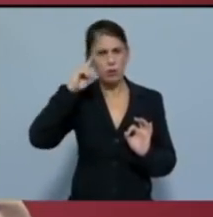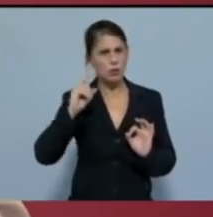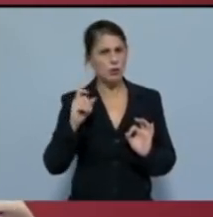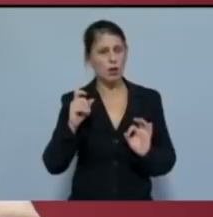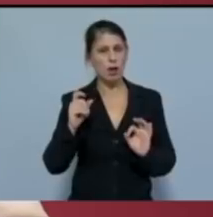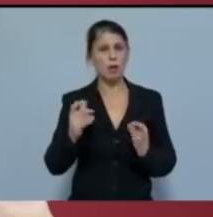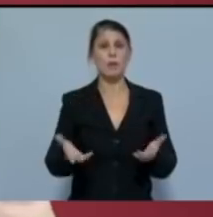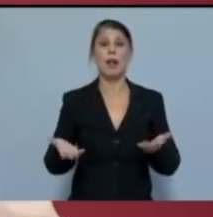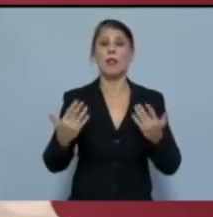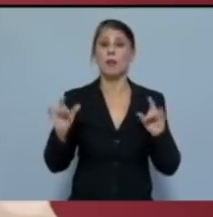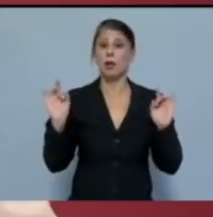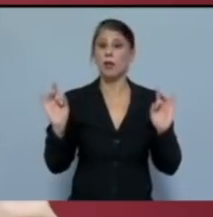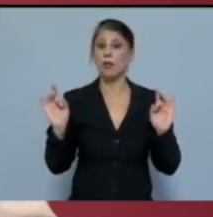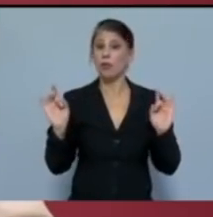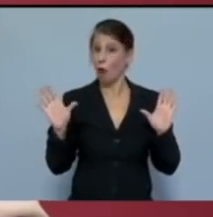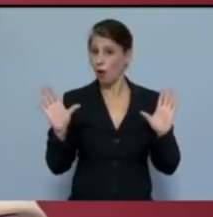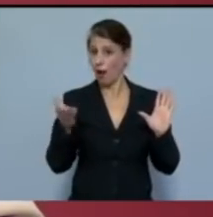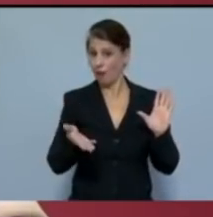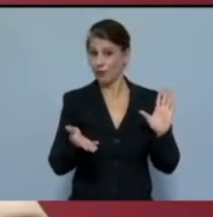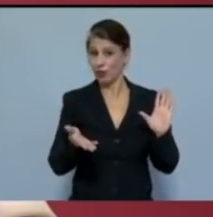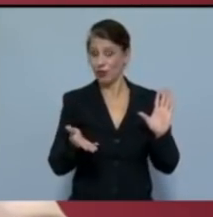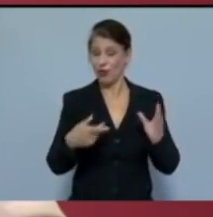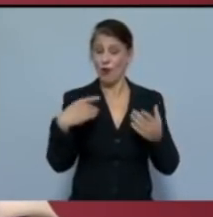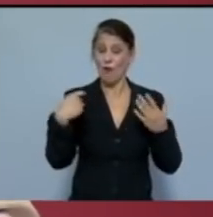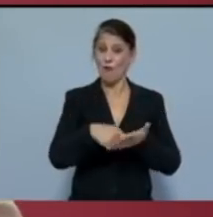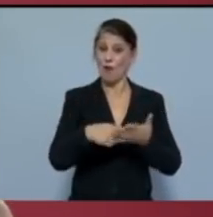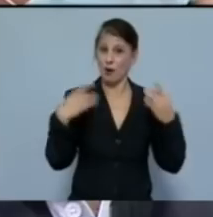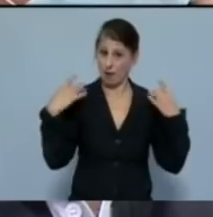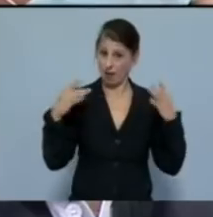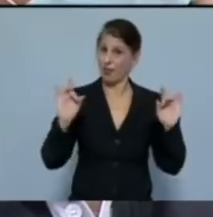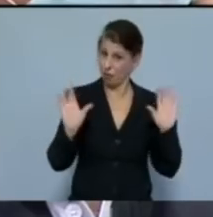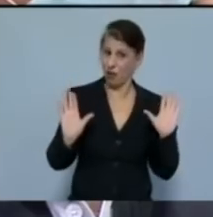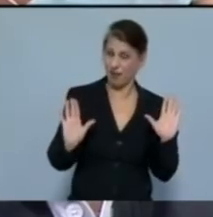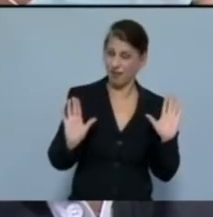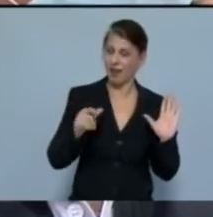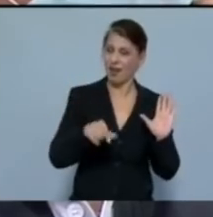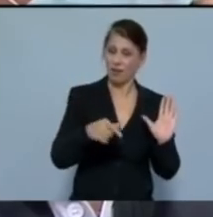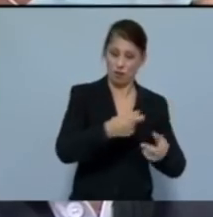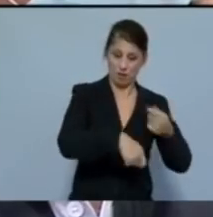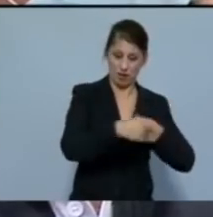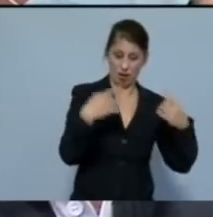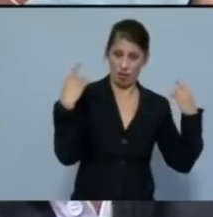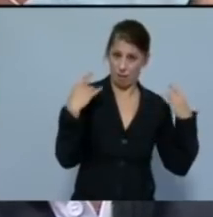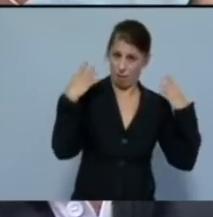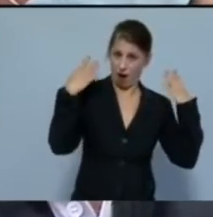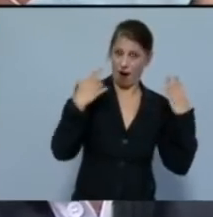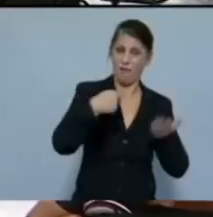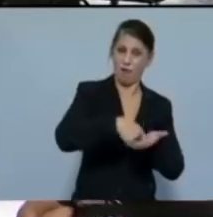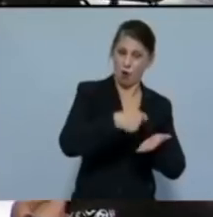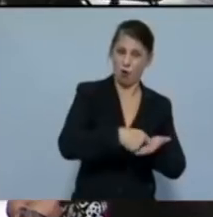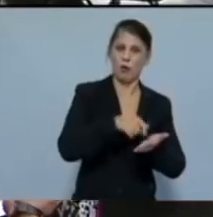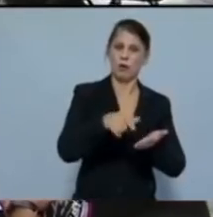υπάρχει δωρεάν γεύμα. Οι φοροαπαλλαγές των επιχειρήσεων μεταφράζονται πάντοτε σε διατήρηση